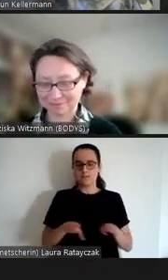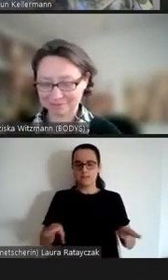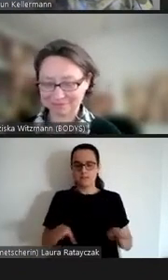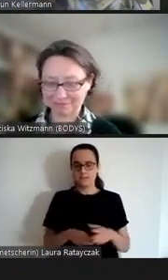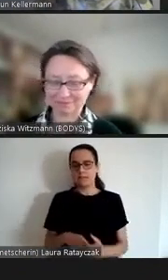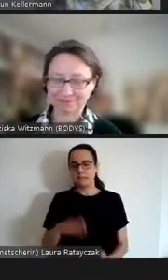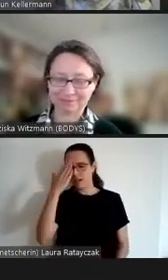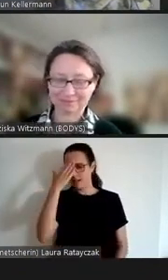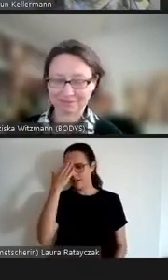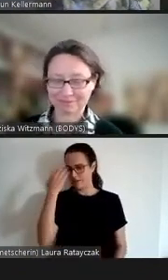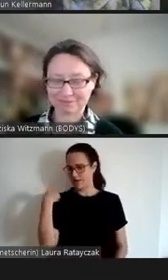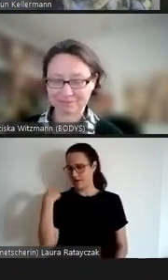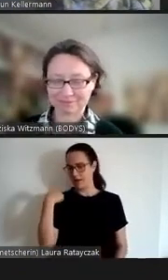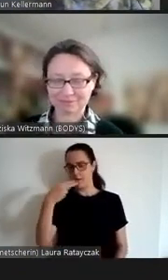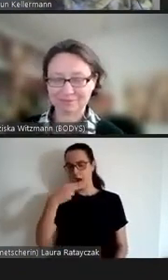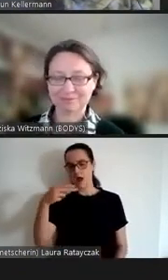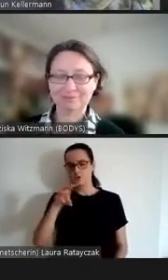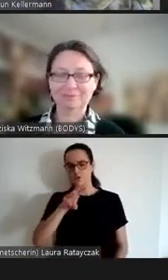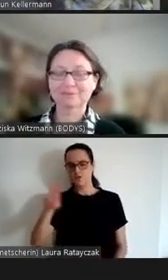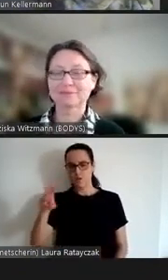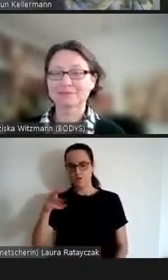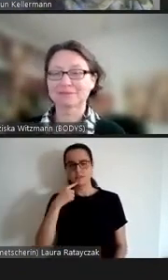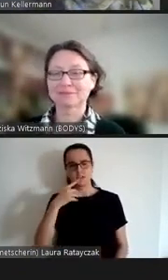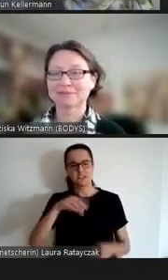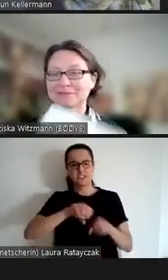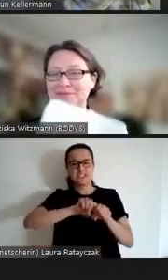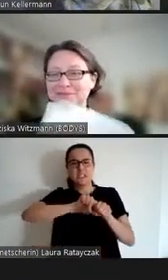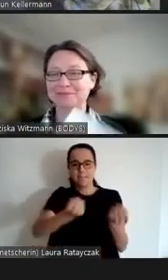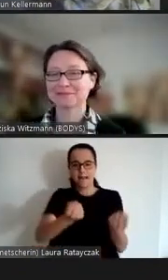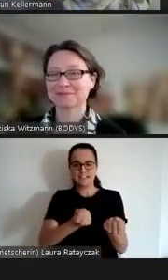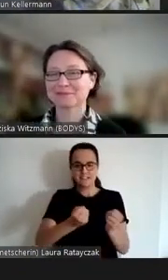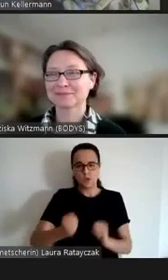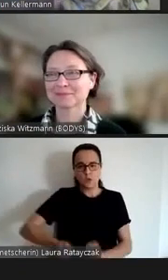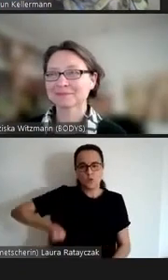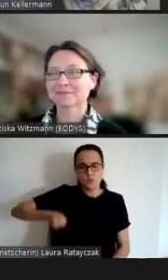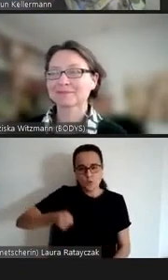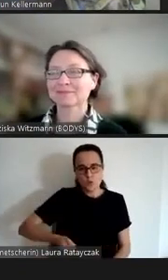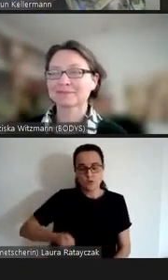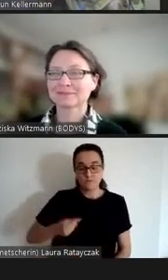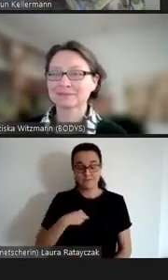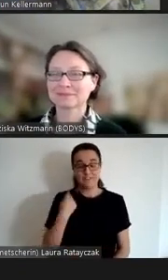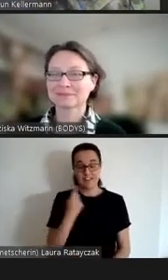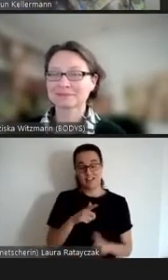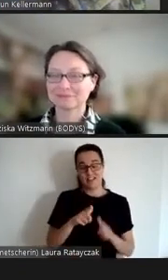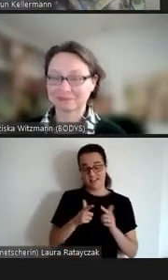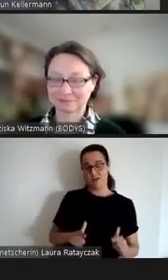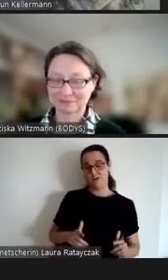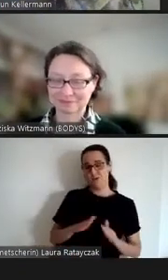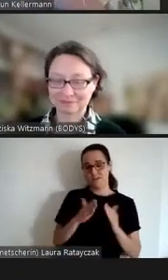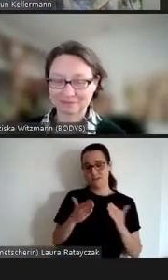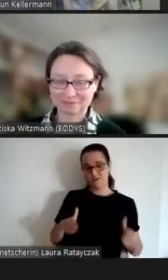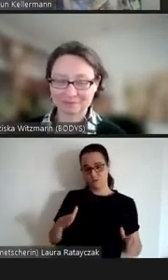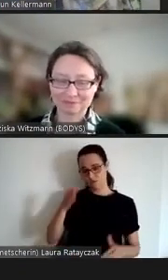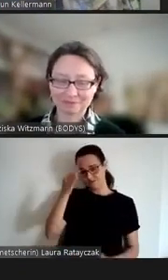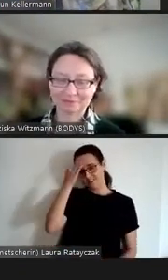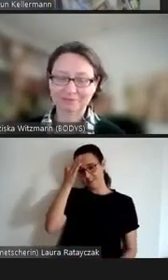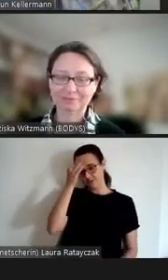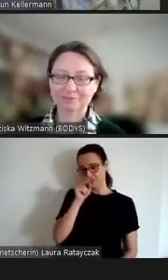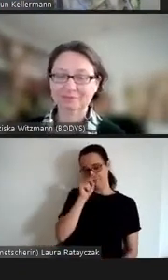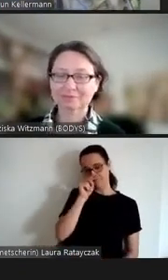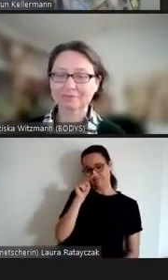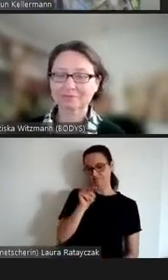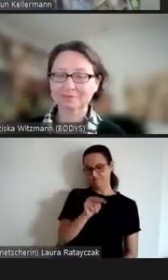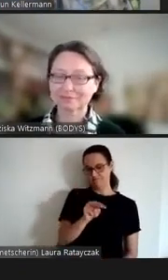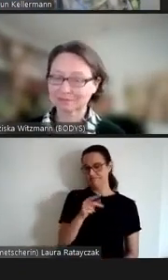Wirz zerbrecht die Krücken für uns Literaturwissenschaftler innen ist diese These